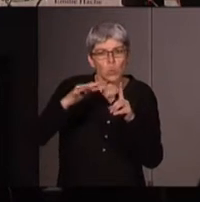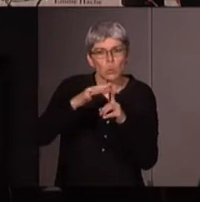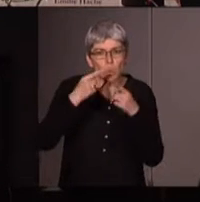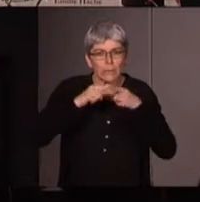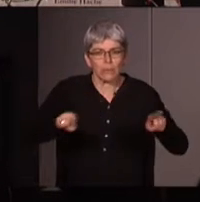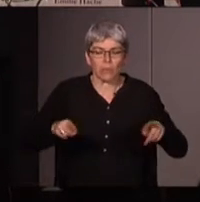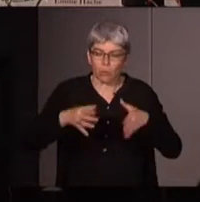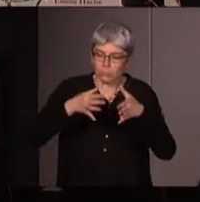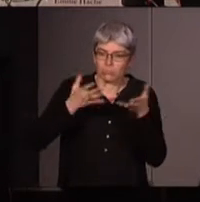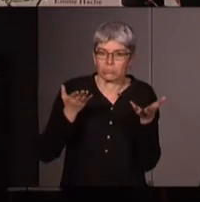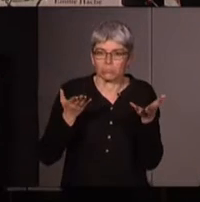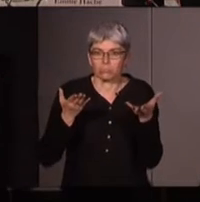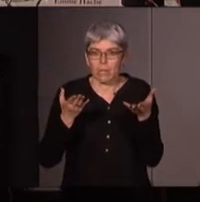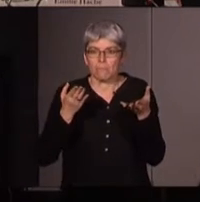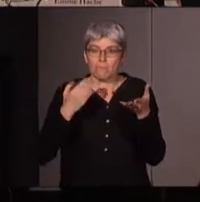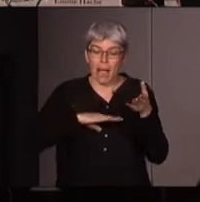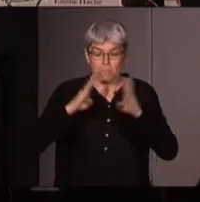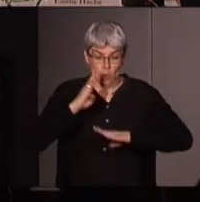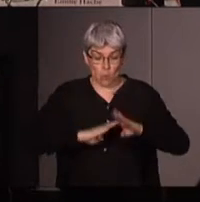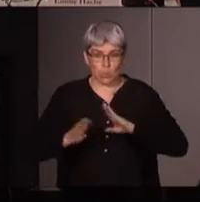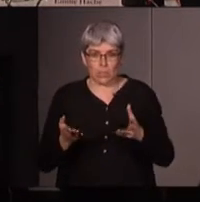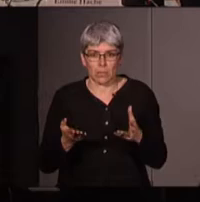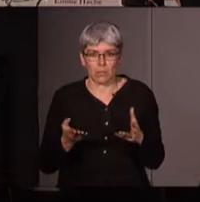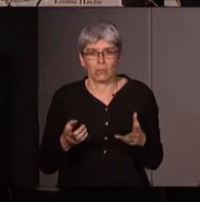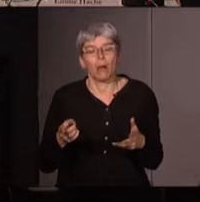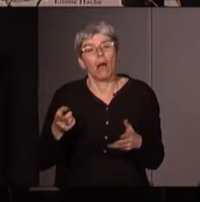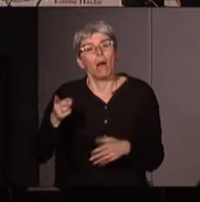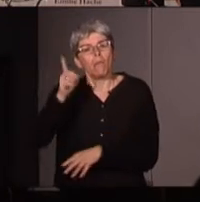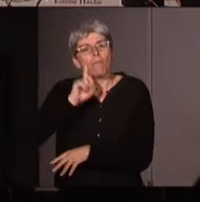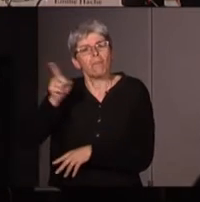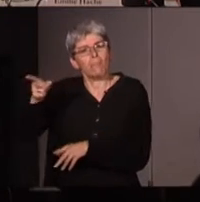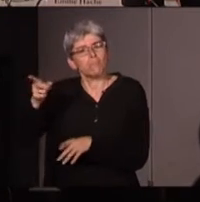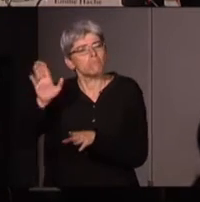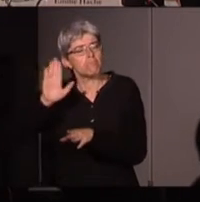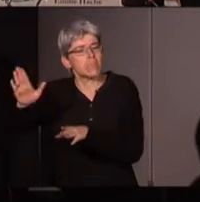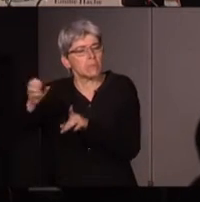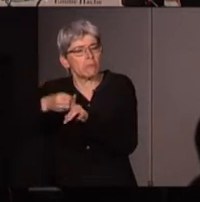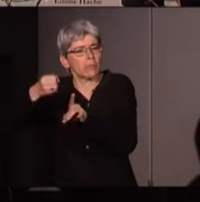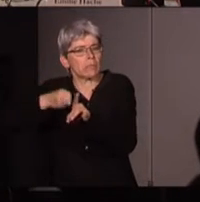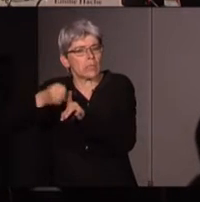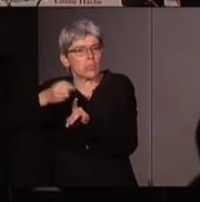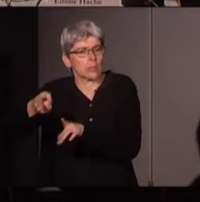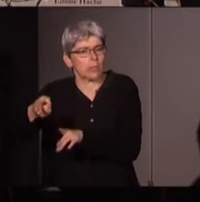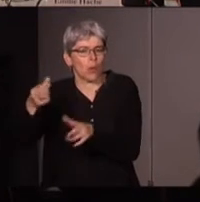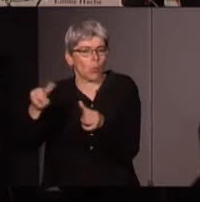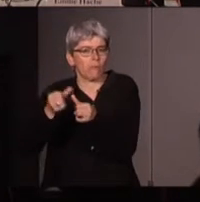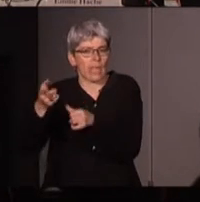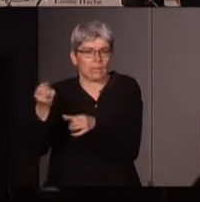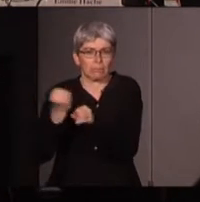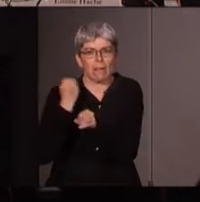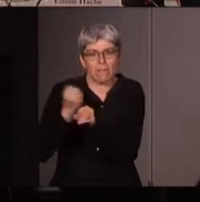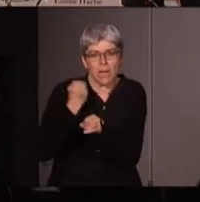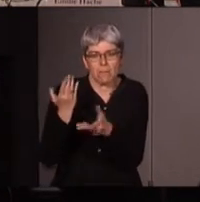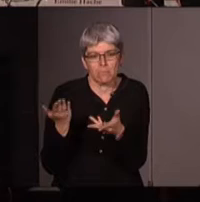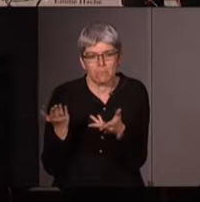théories biologiques Nicole-Claude Mathieu qui était une féministe matérialiste mais qui a aussi travaillé